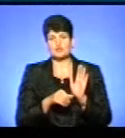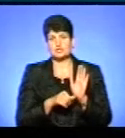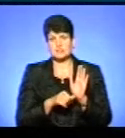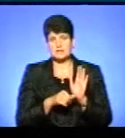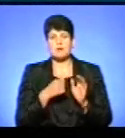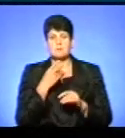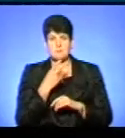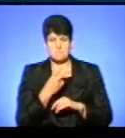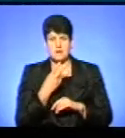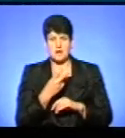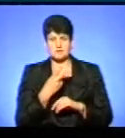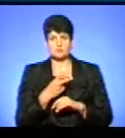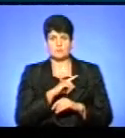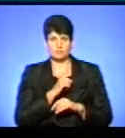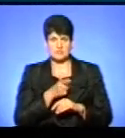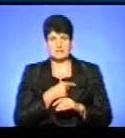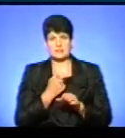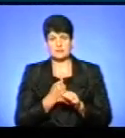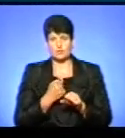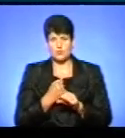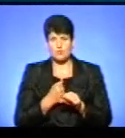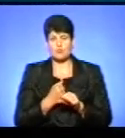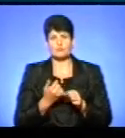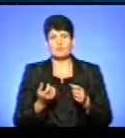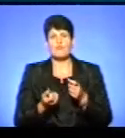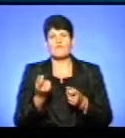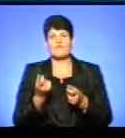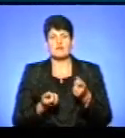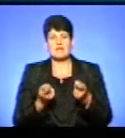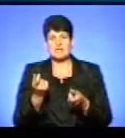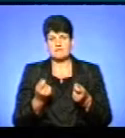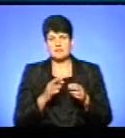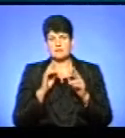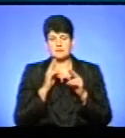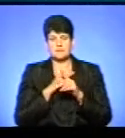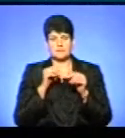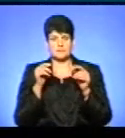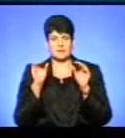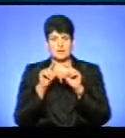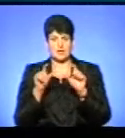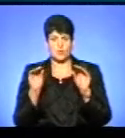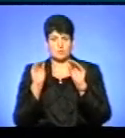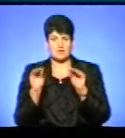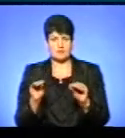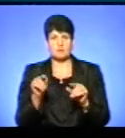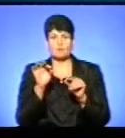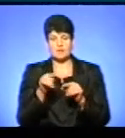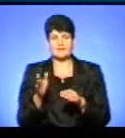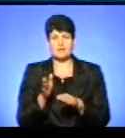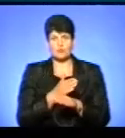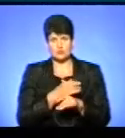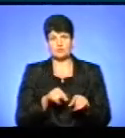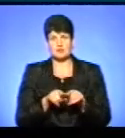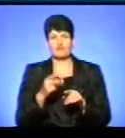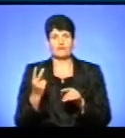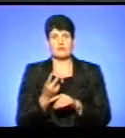Тобто ми бачимо, що ми поселили роботу, які по виявленні незаконно встановлених об'єктів, так і по їх демонтажу практично вже в